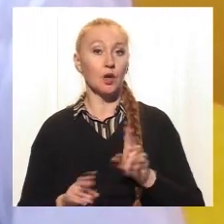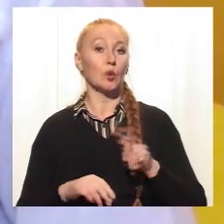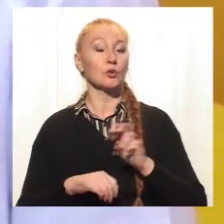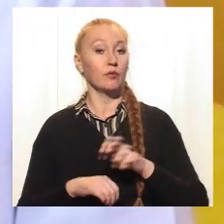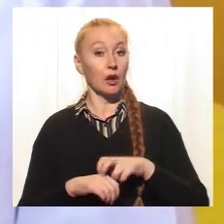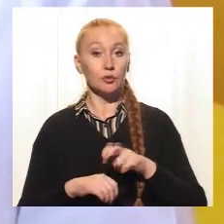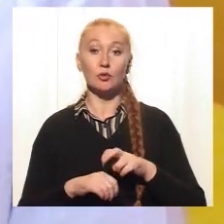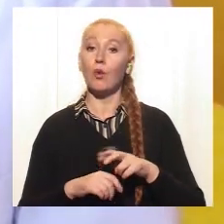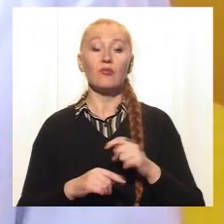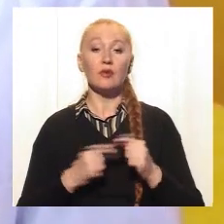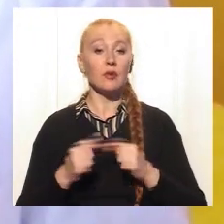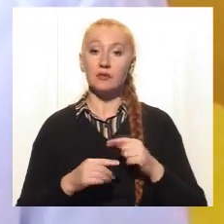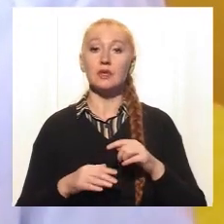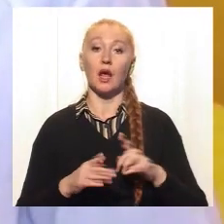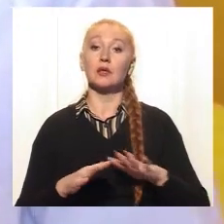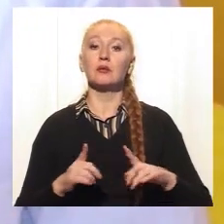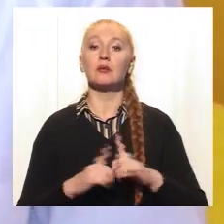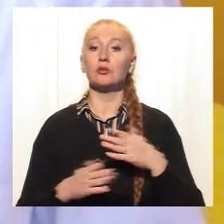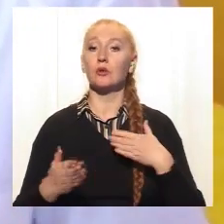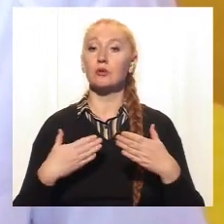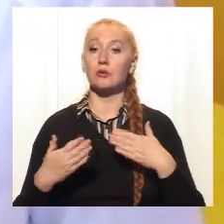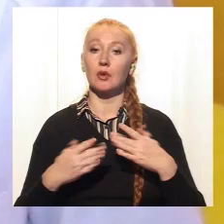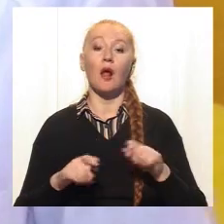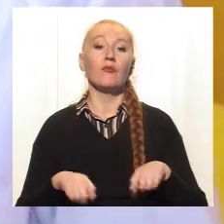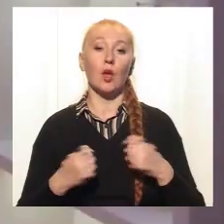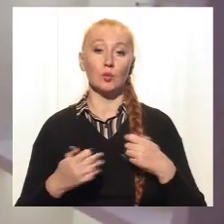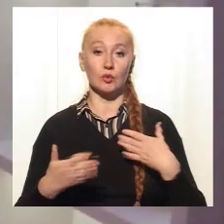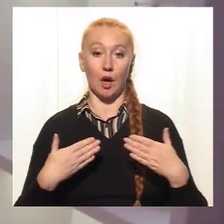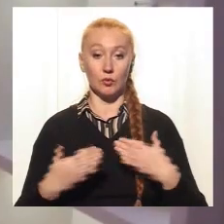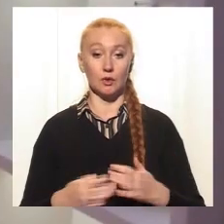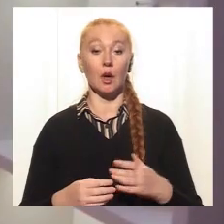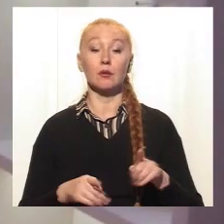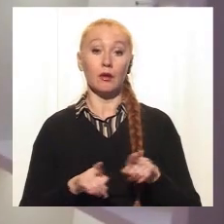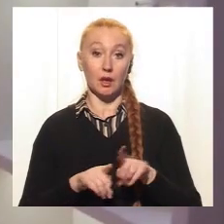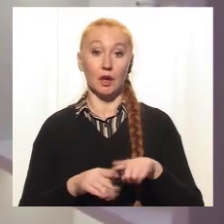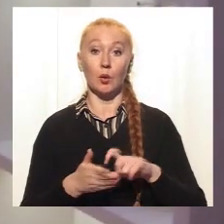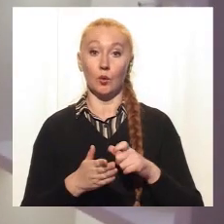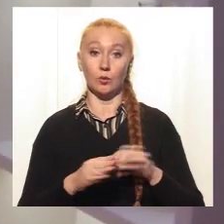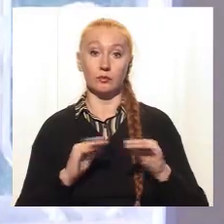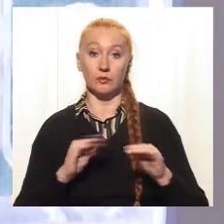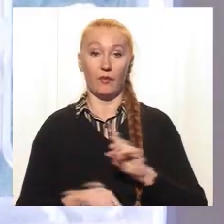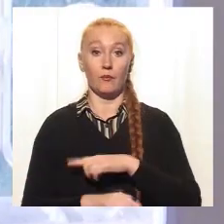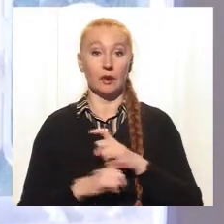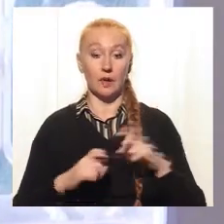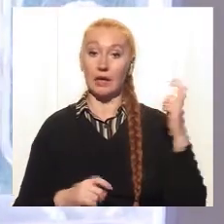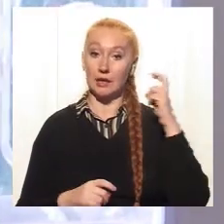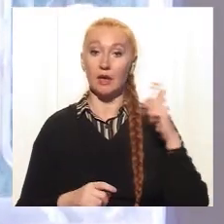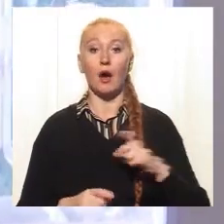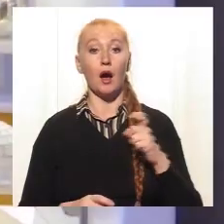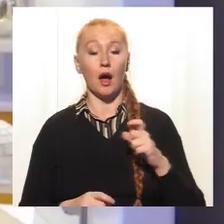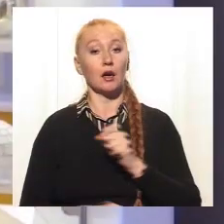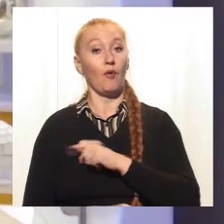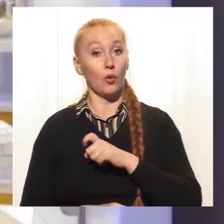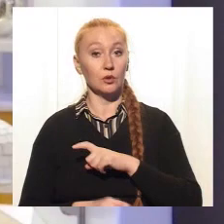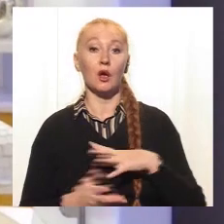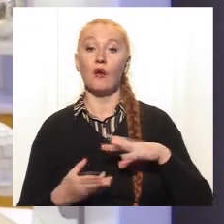врачом, тому що не завжди діти вступають в контакт, тобто нарушена комунікація. Подібні кімнати облаштували у медичних закладах Києва, Харкова та